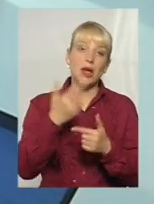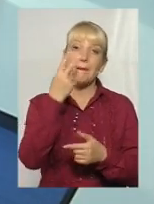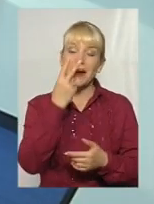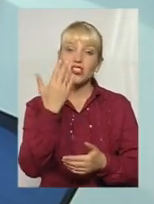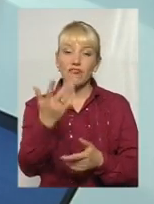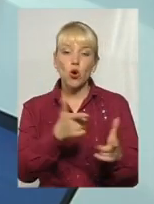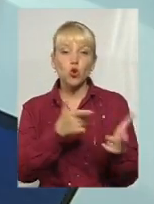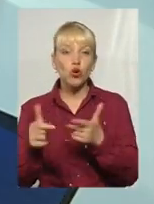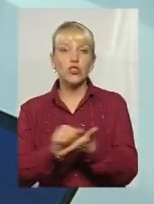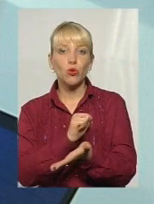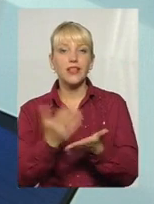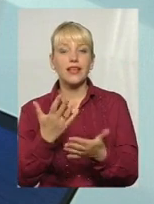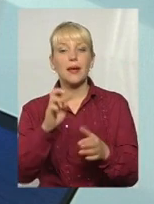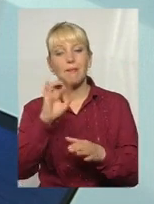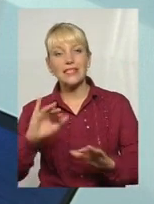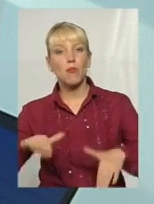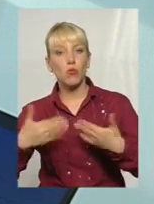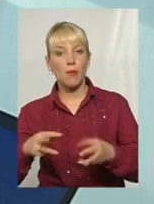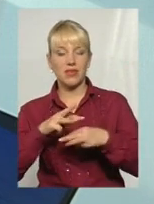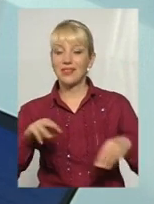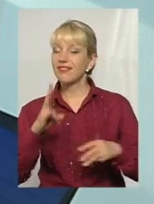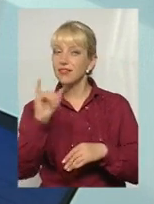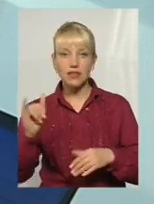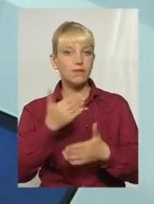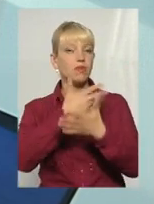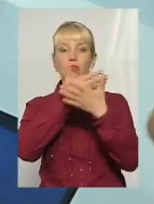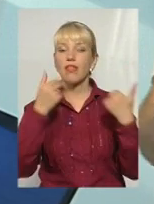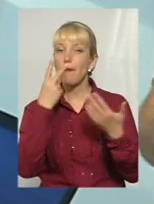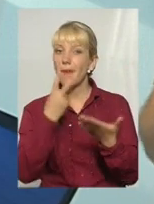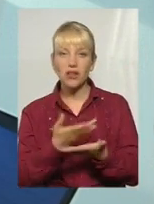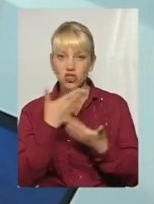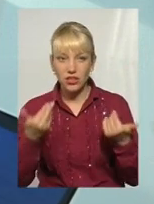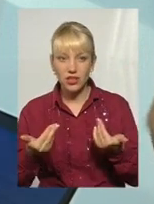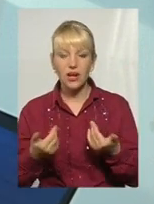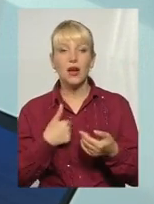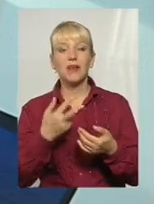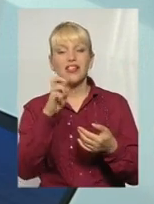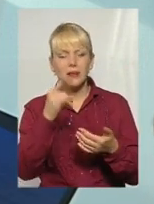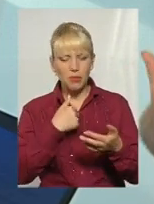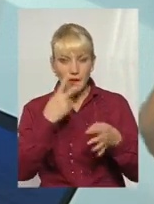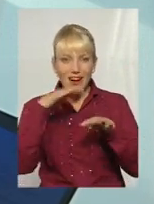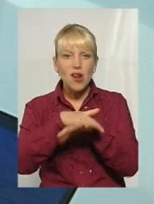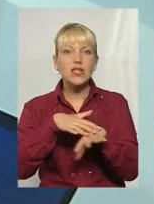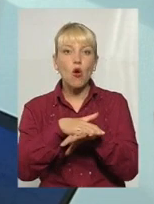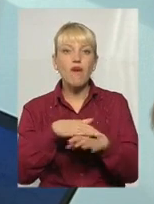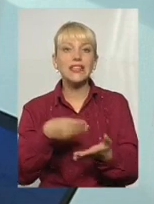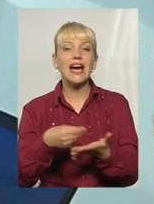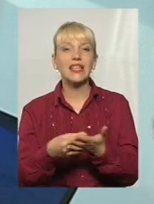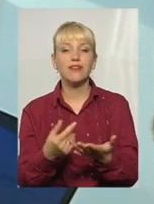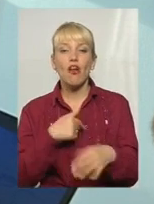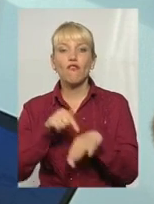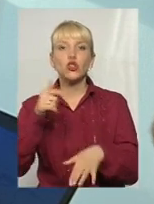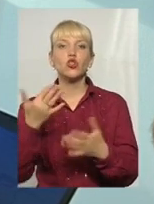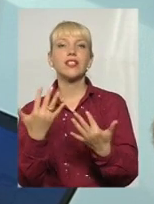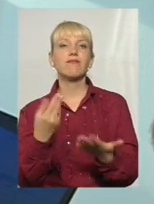який би запропонувало міністерство? Немає. Ми не бачимо. Ми хотіли єдине хоча б побачити розрахунково цей тариф, відчути, яка